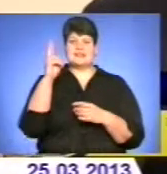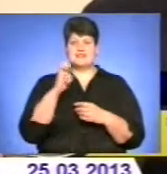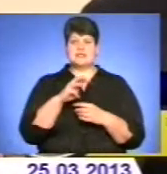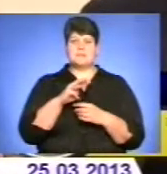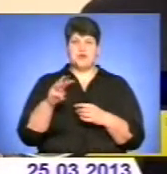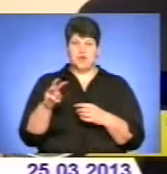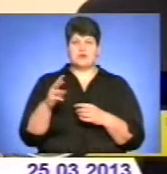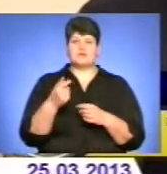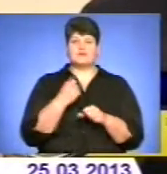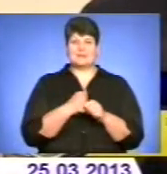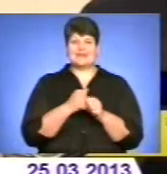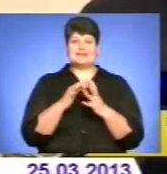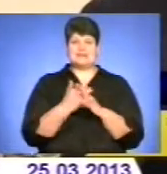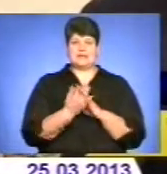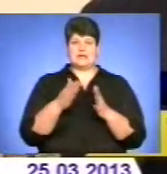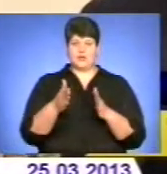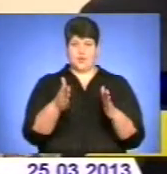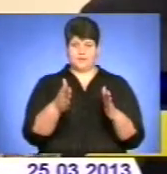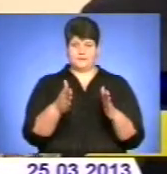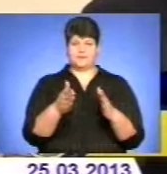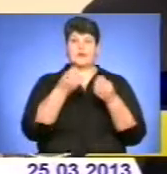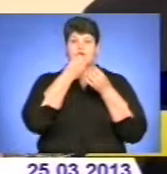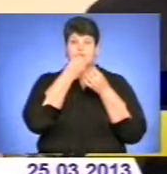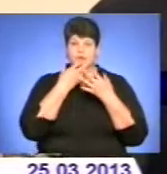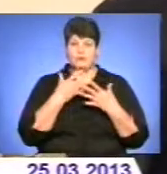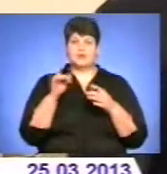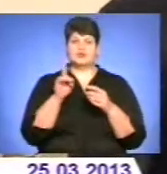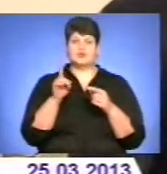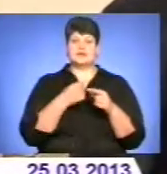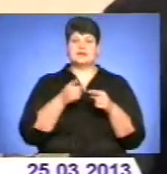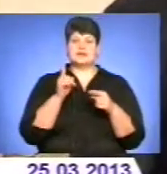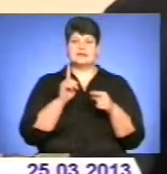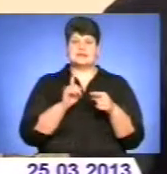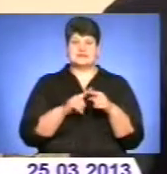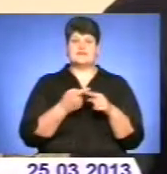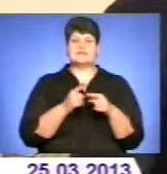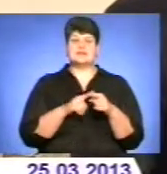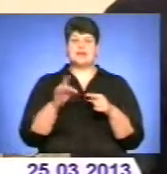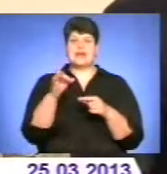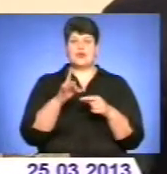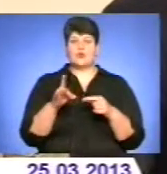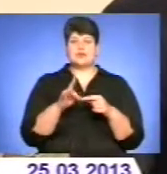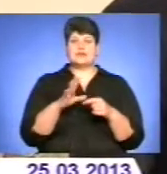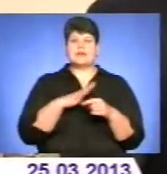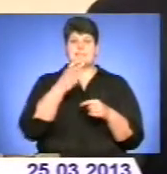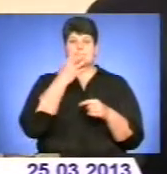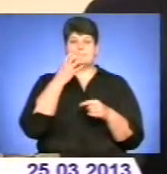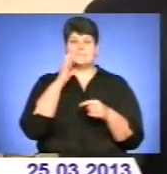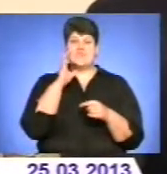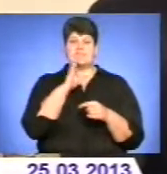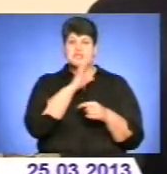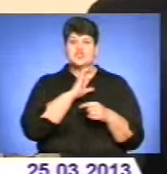зробили сільські дороги. Добре, це в цих районах північний округ. Буде